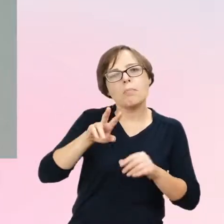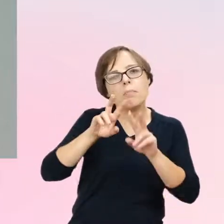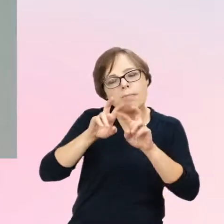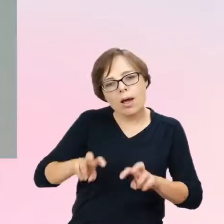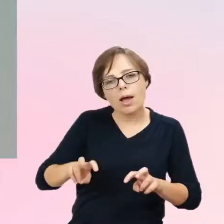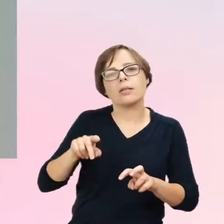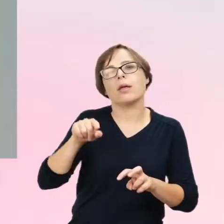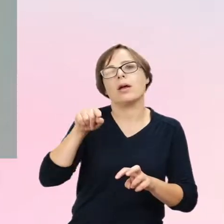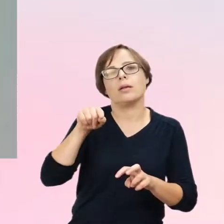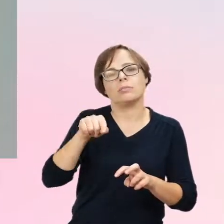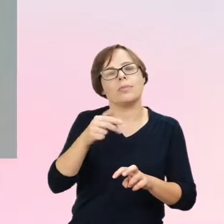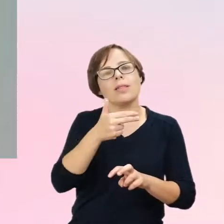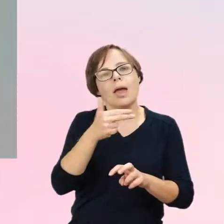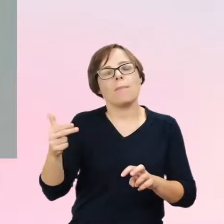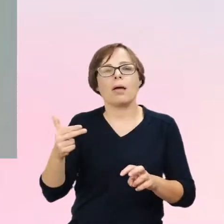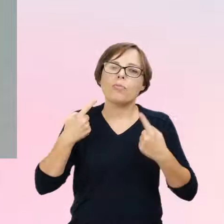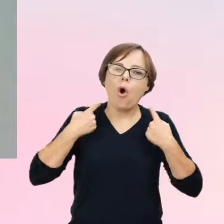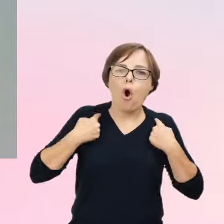osobowości anankastycznej.